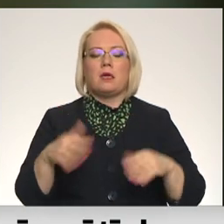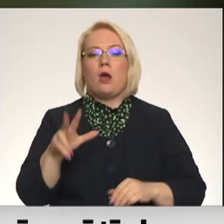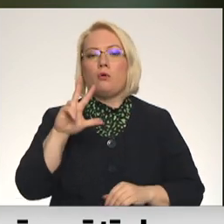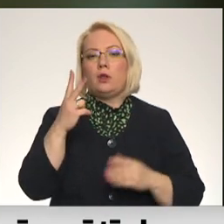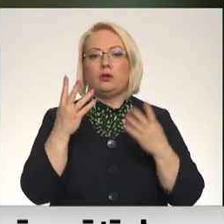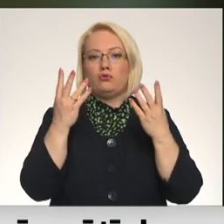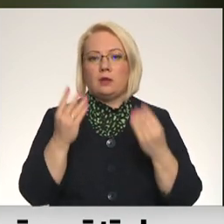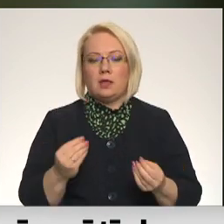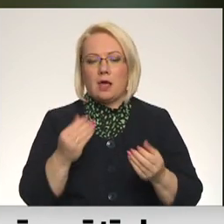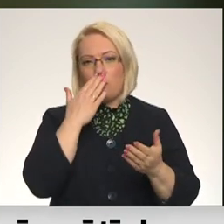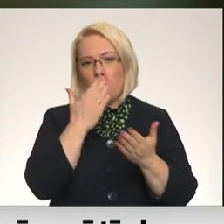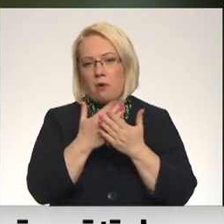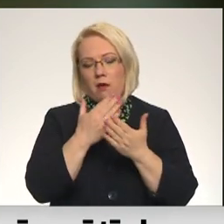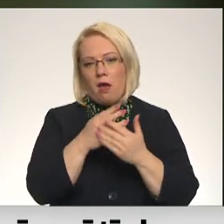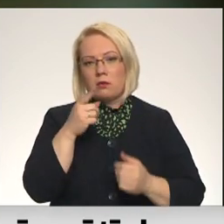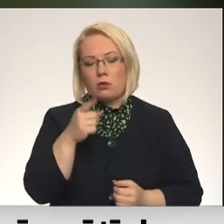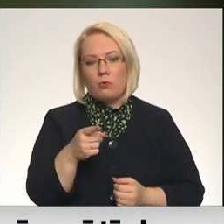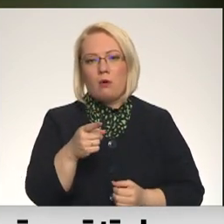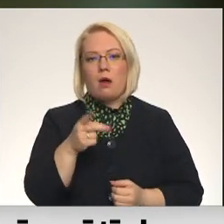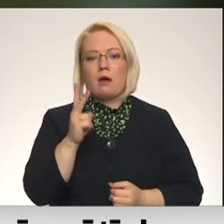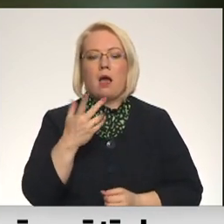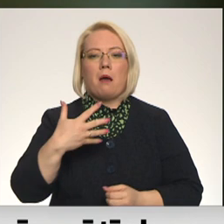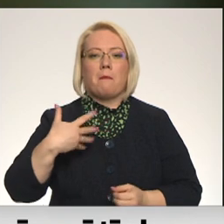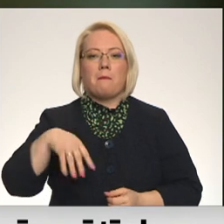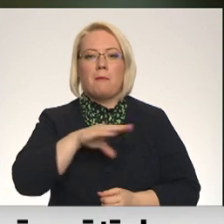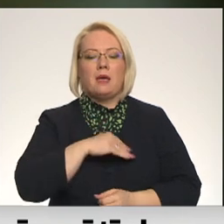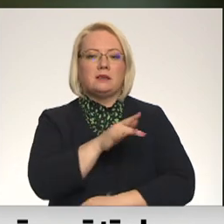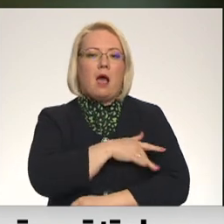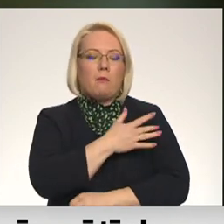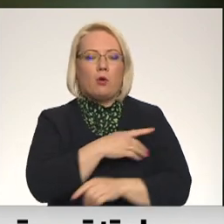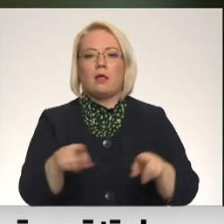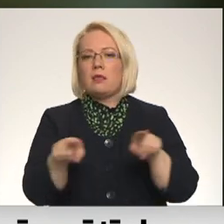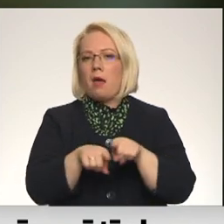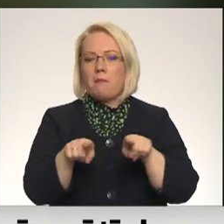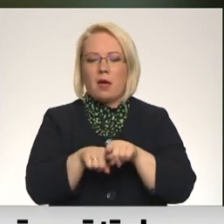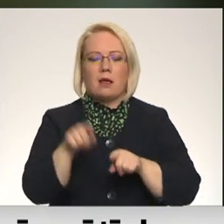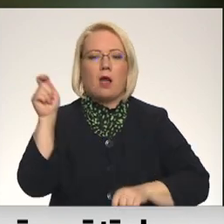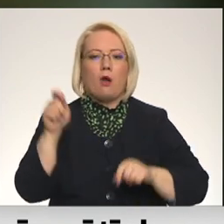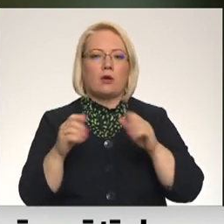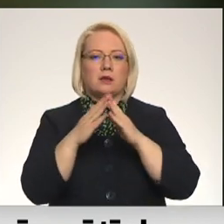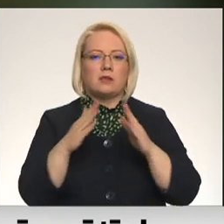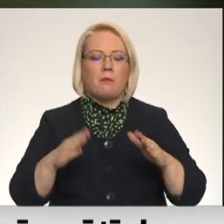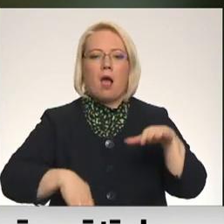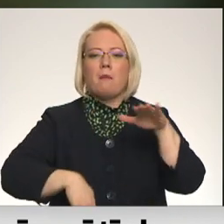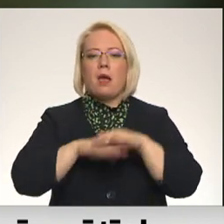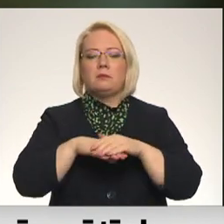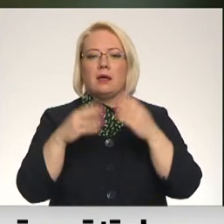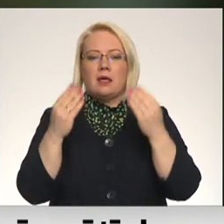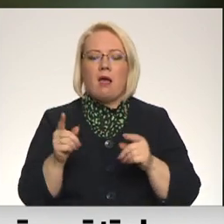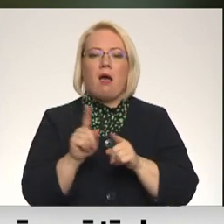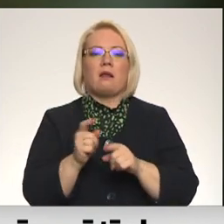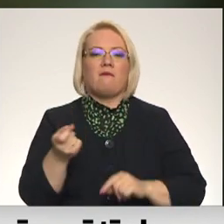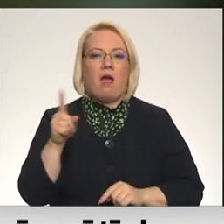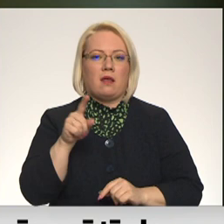diena parāda to, ka mēs apkalpojam tikpat daudz kā kongresu namu maksimālās dienās vai pat vairāk